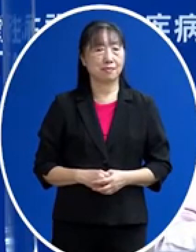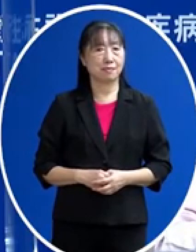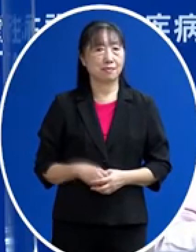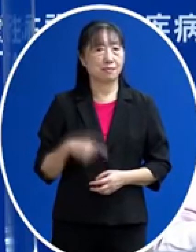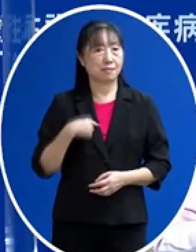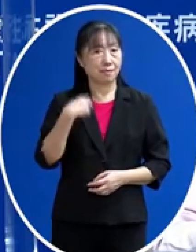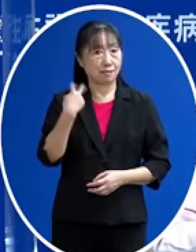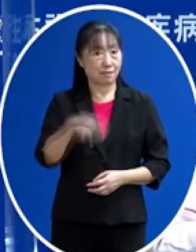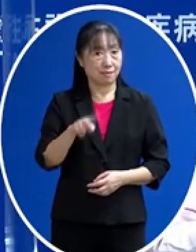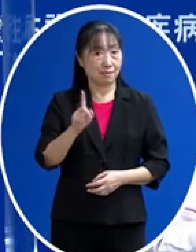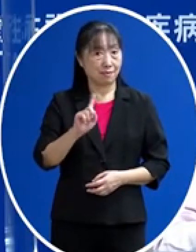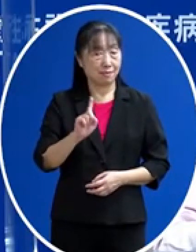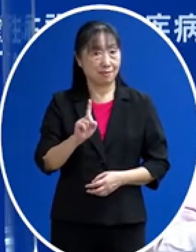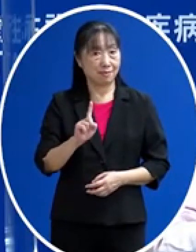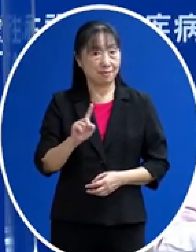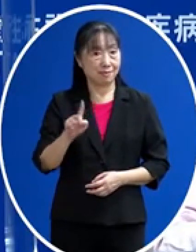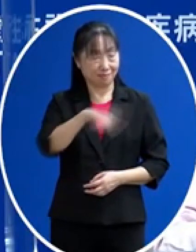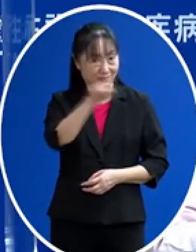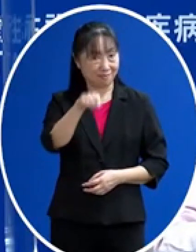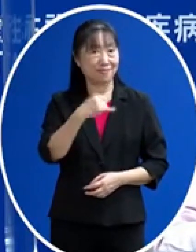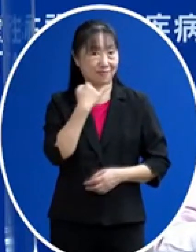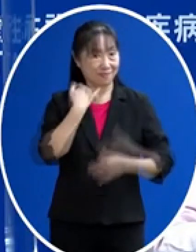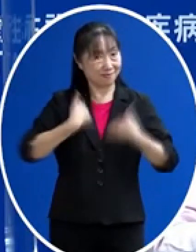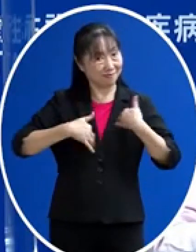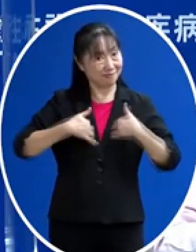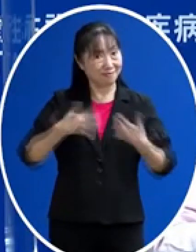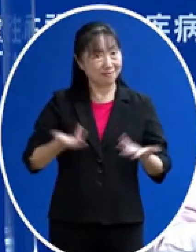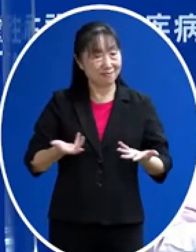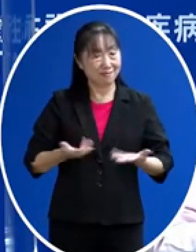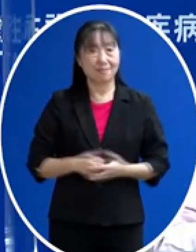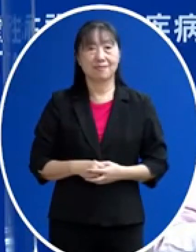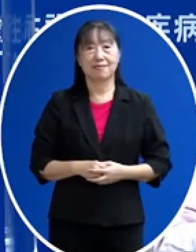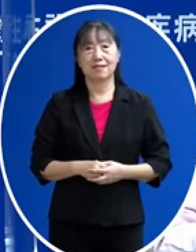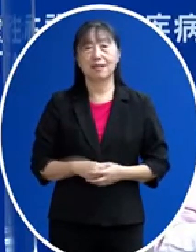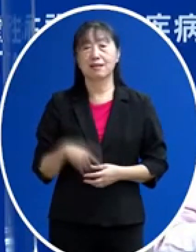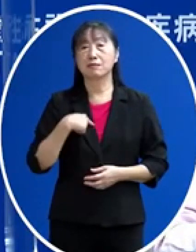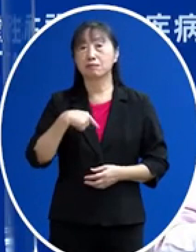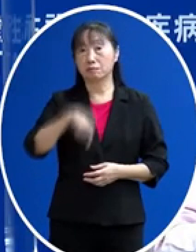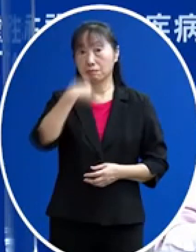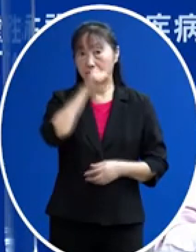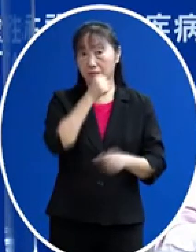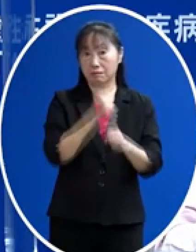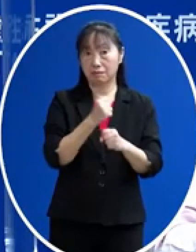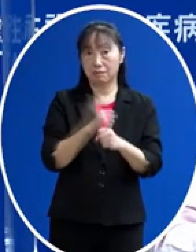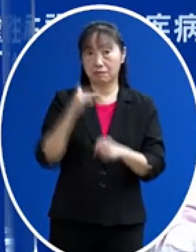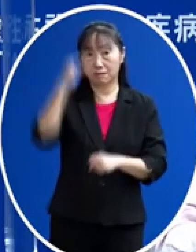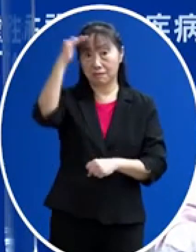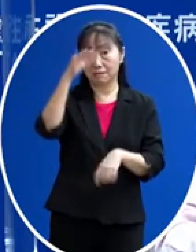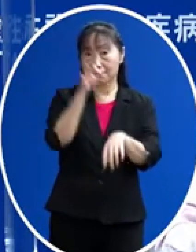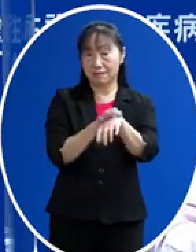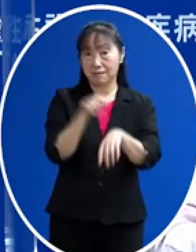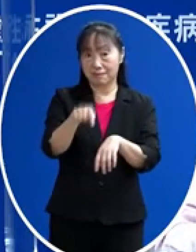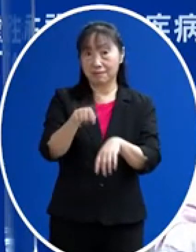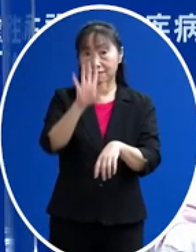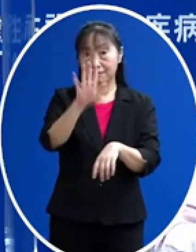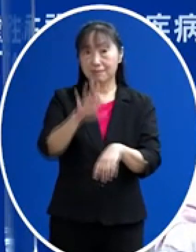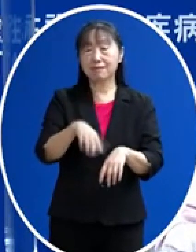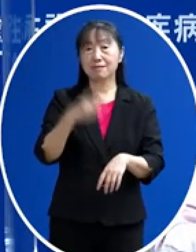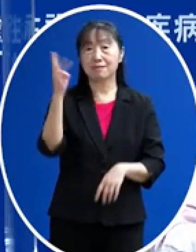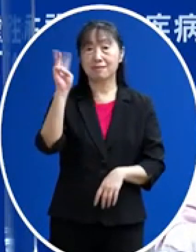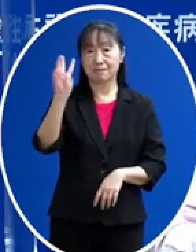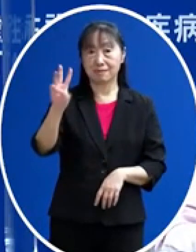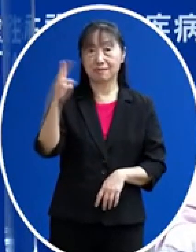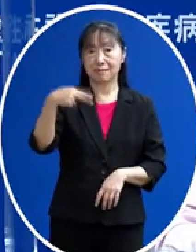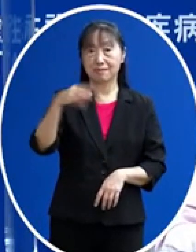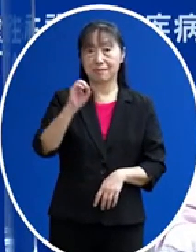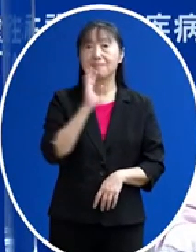我認為這也是一個值得大家高興的一件事情就是我們的國產疫苗高端有獲得WHO